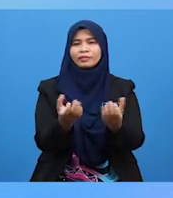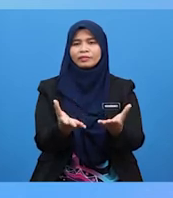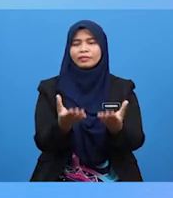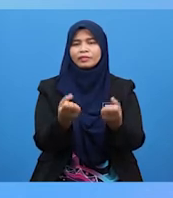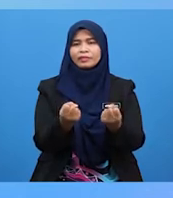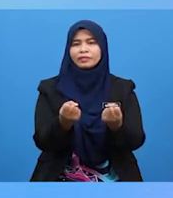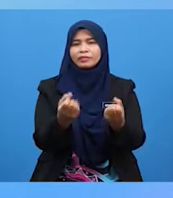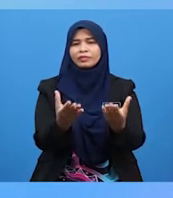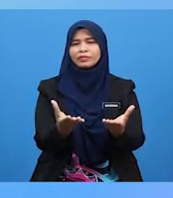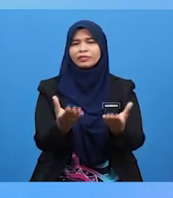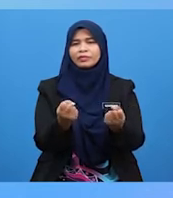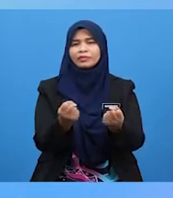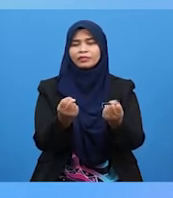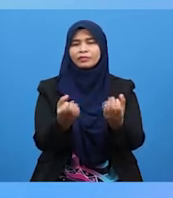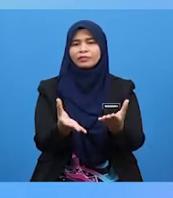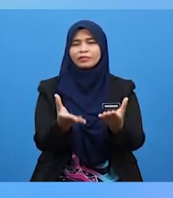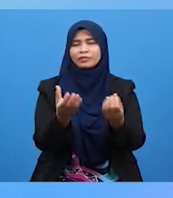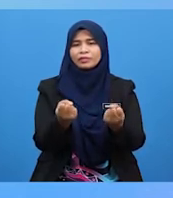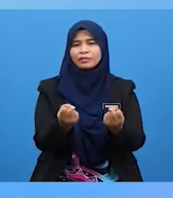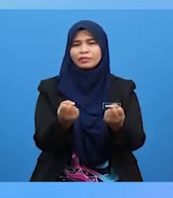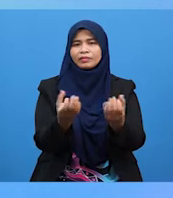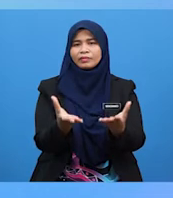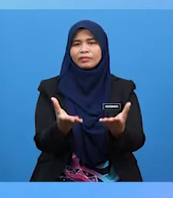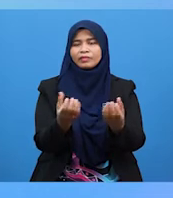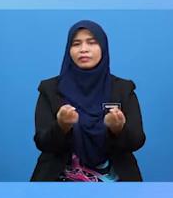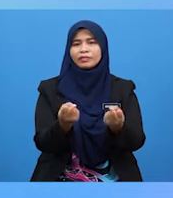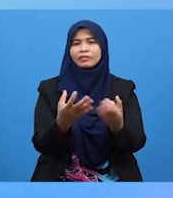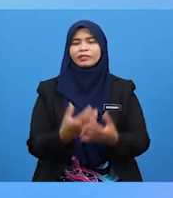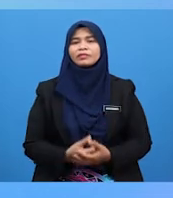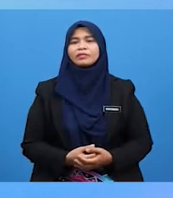Empat Lima